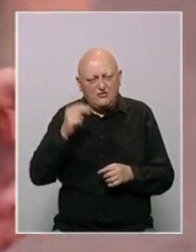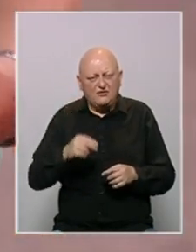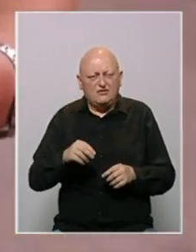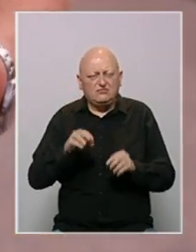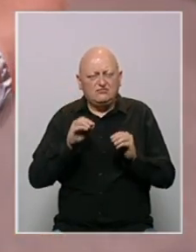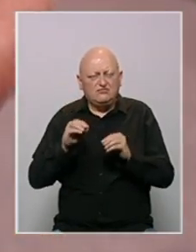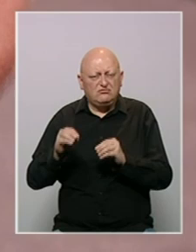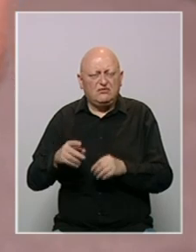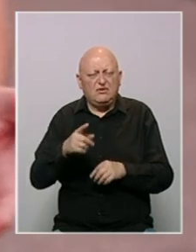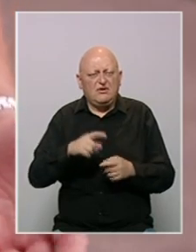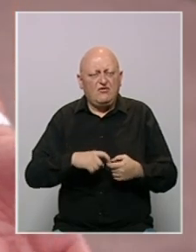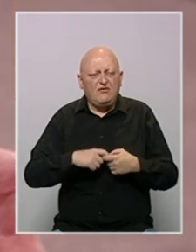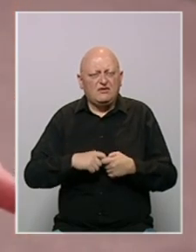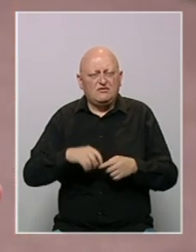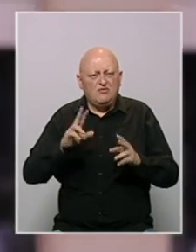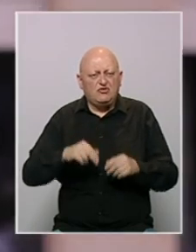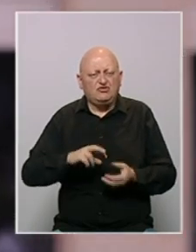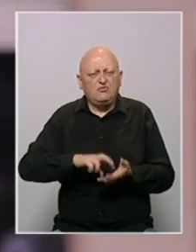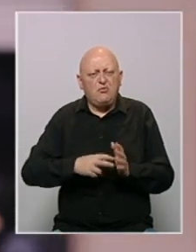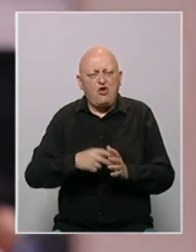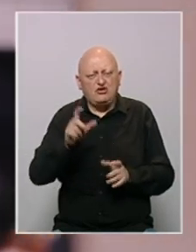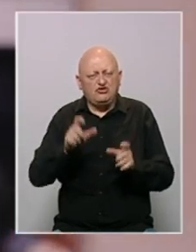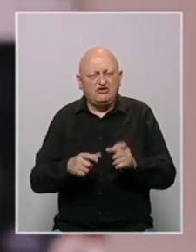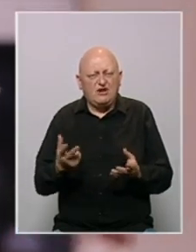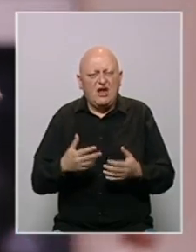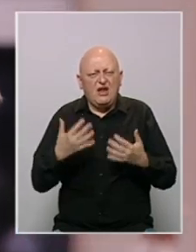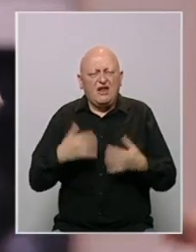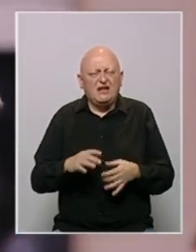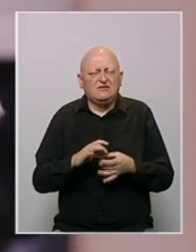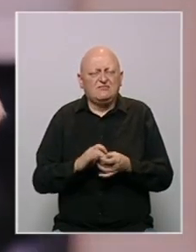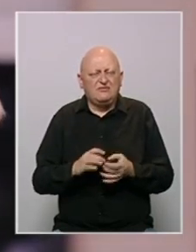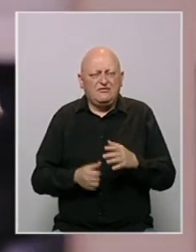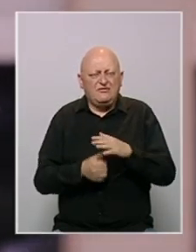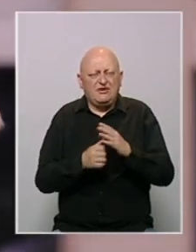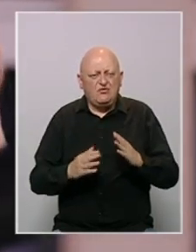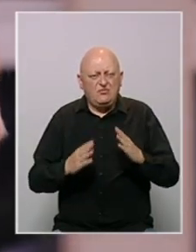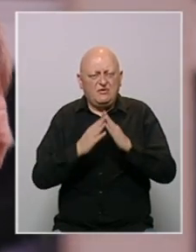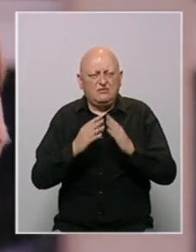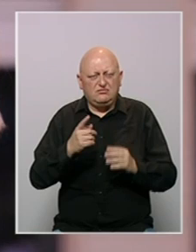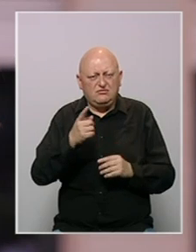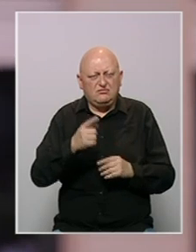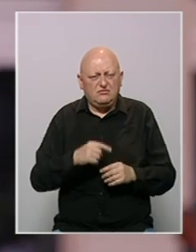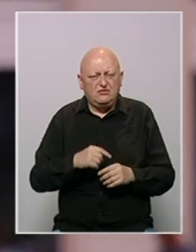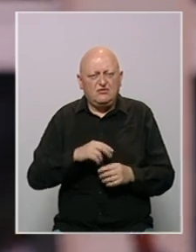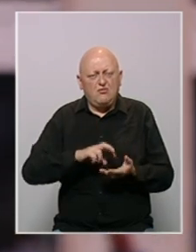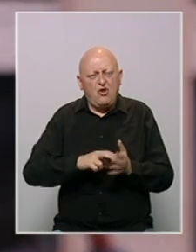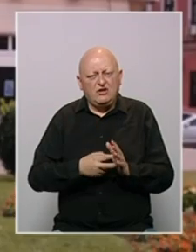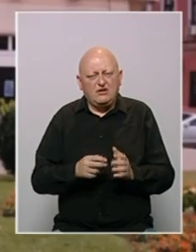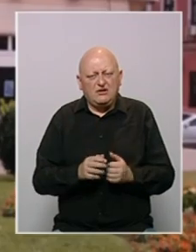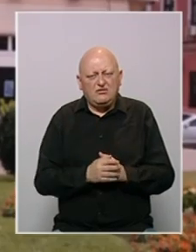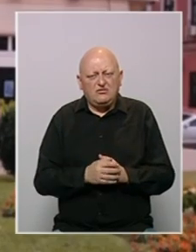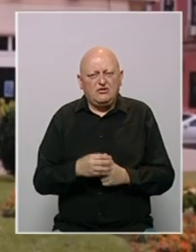kadrova i njihovoj vezi sa moćnim političarima. Kao najslabiju kariku u vrhu piramide označava upravo politiku.